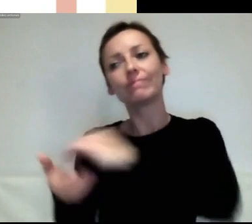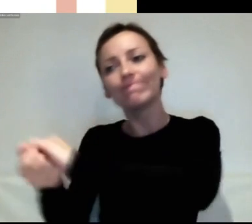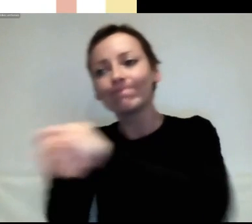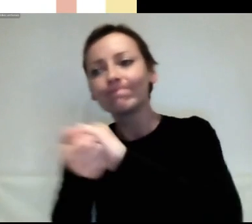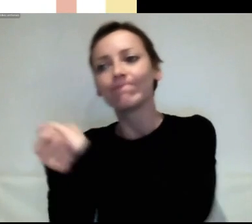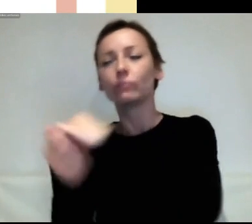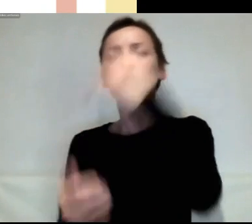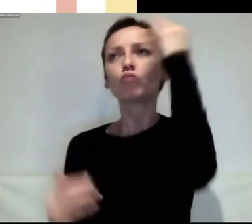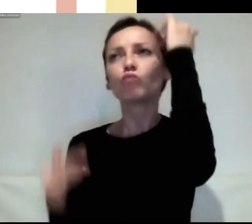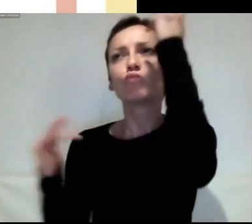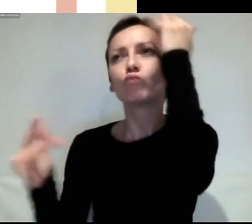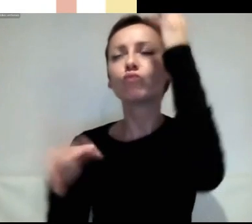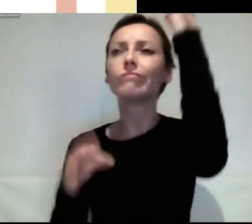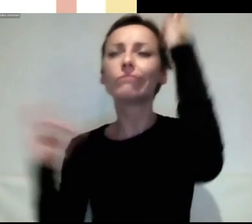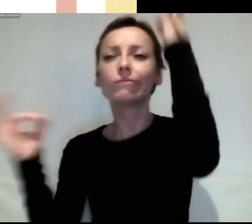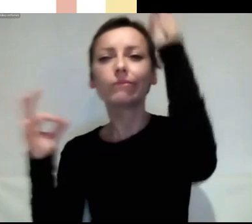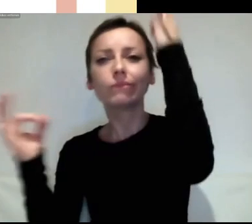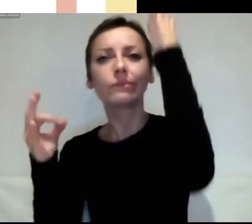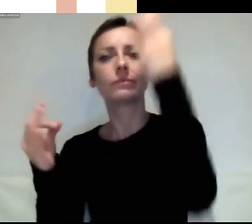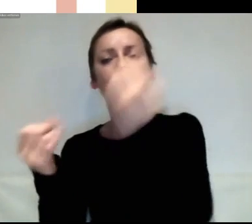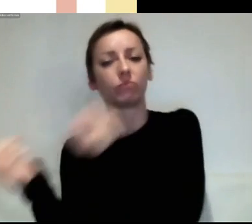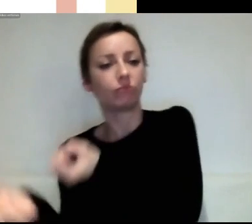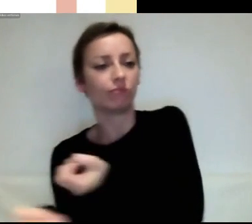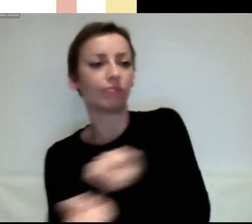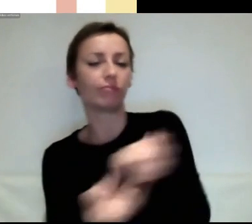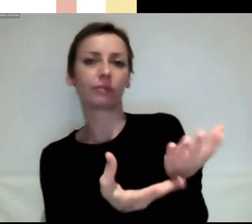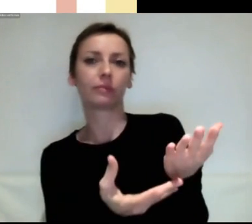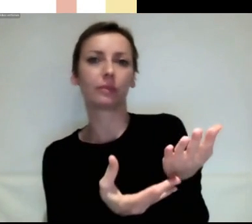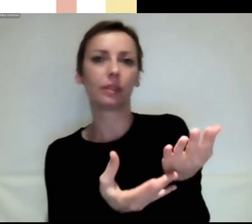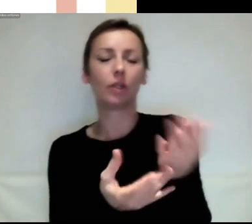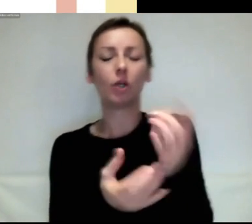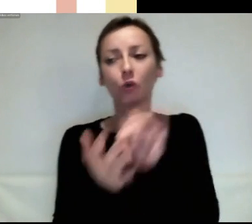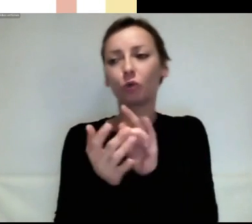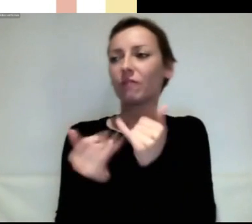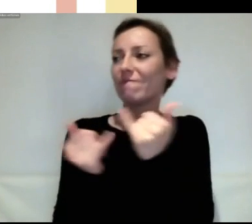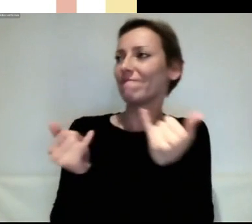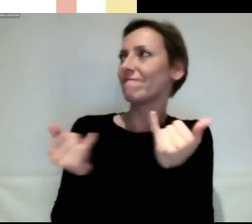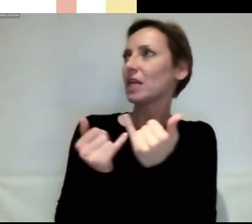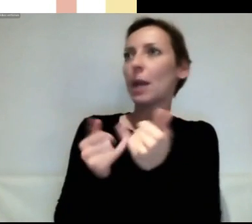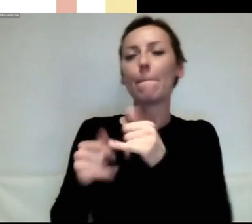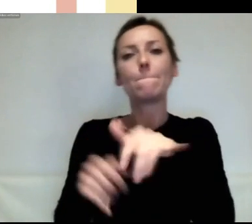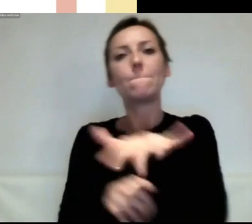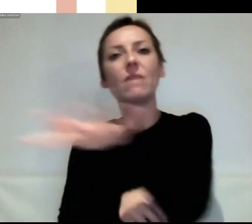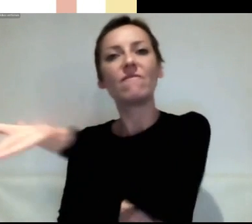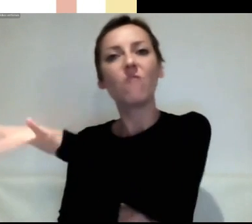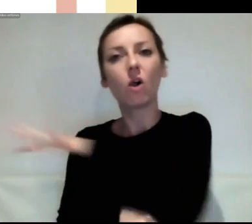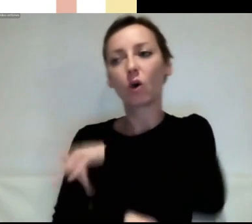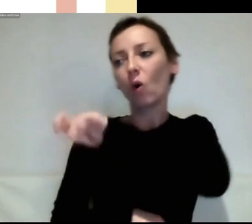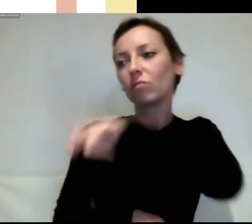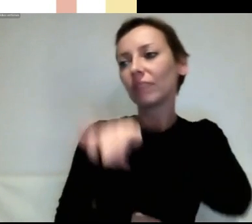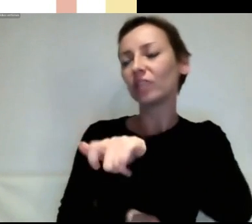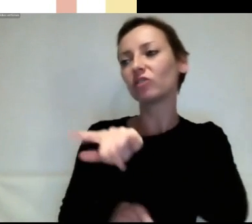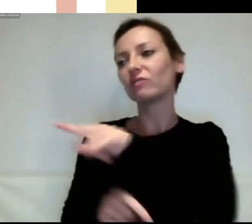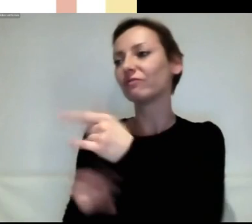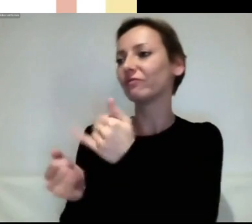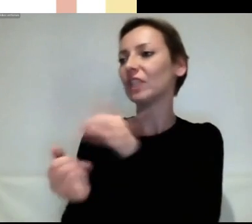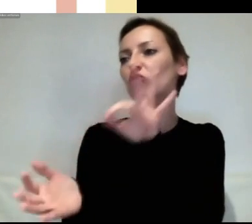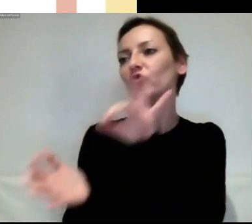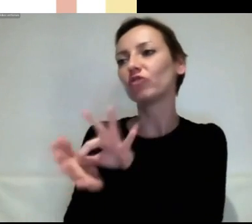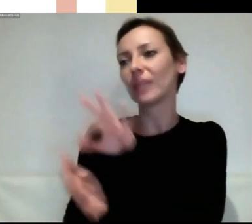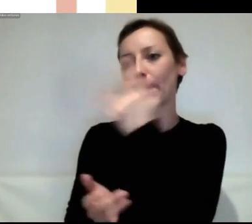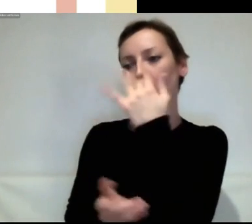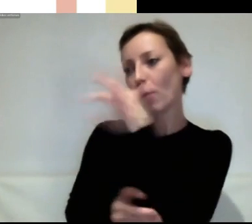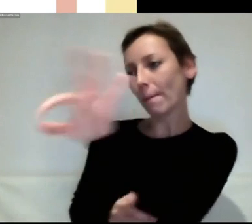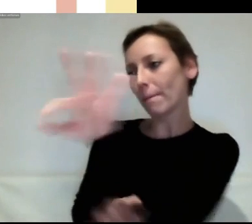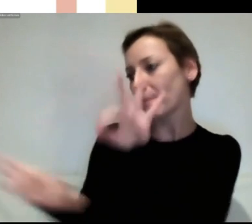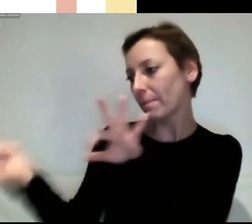dadurch, dass es eine fast repräsentative Stichprobe der Bevölkerung ist, kann eigentlich auch jeder sagen, ja, da sitzt jemand, der oder